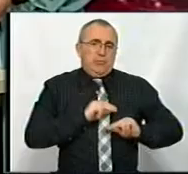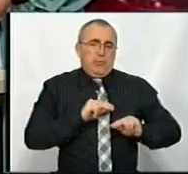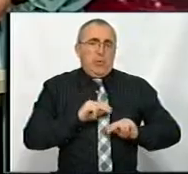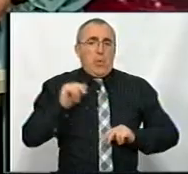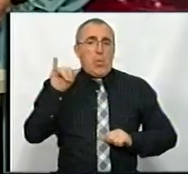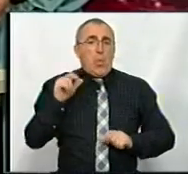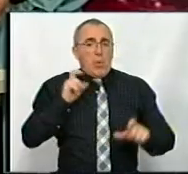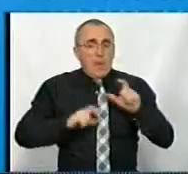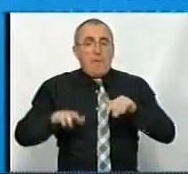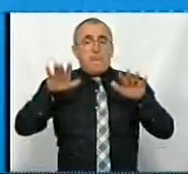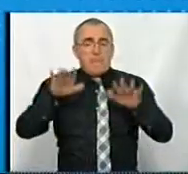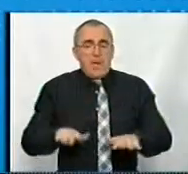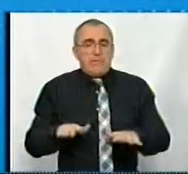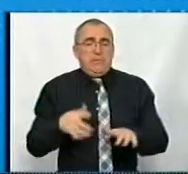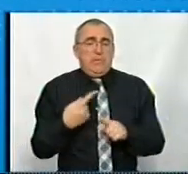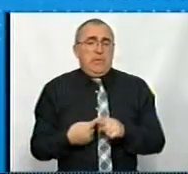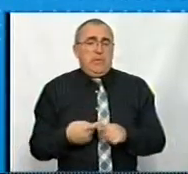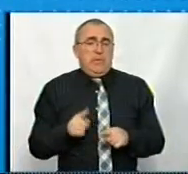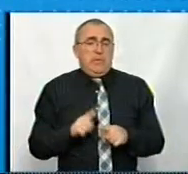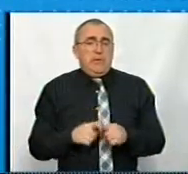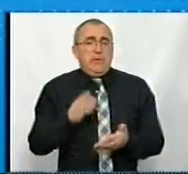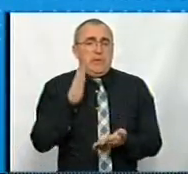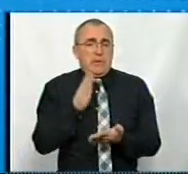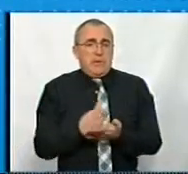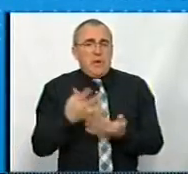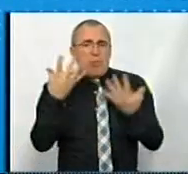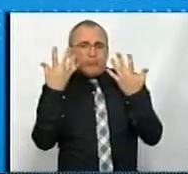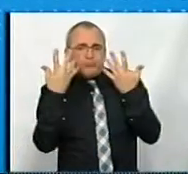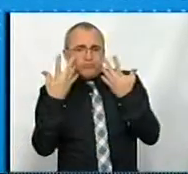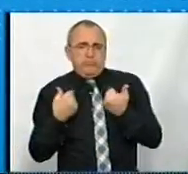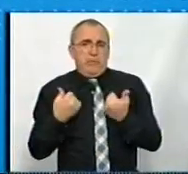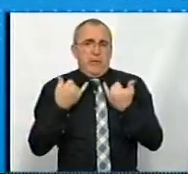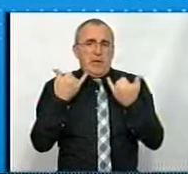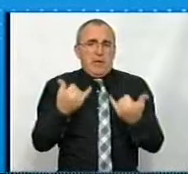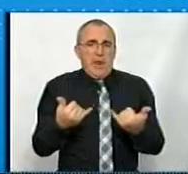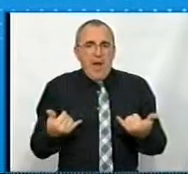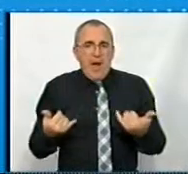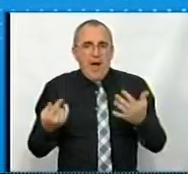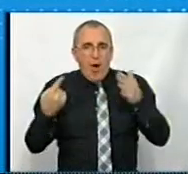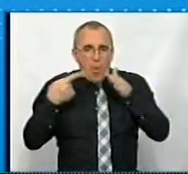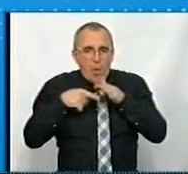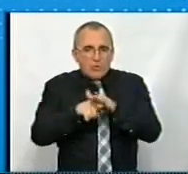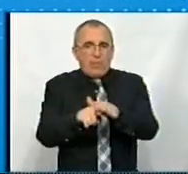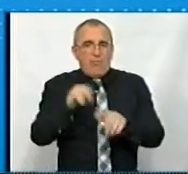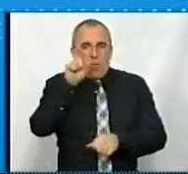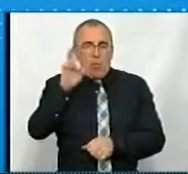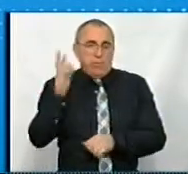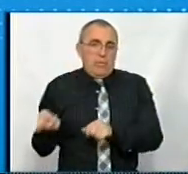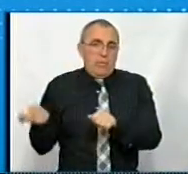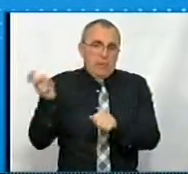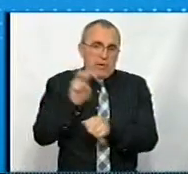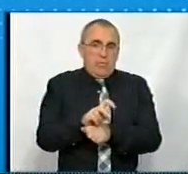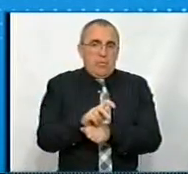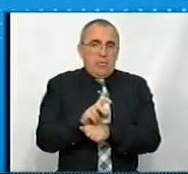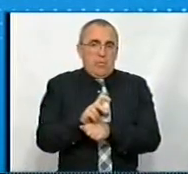Університет – це місце, де є комфортне, зокрема, для інклюзивної освіти, які прийдуть до нас в